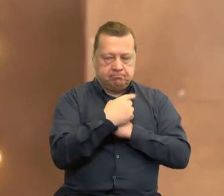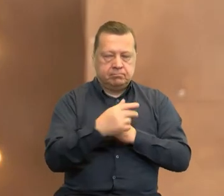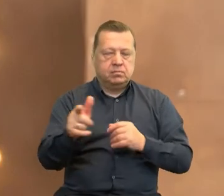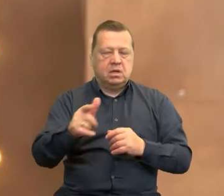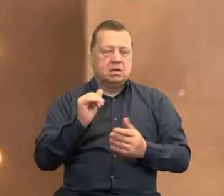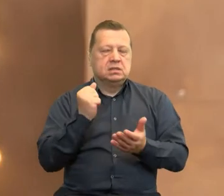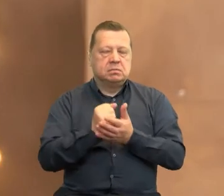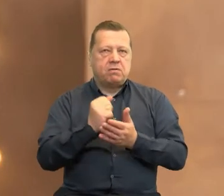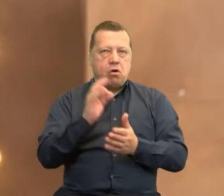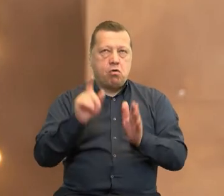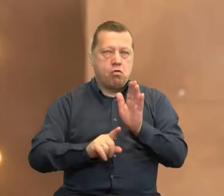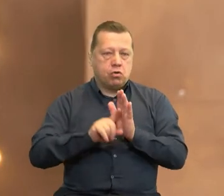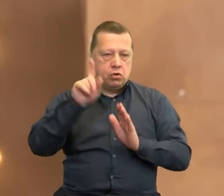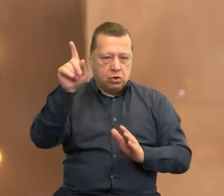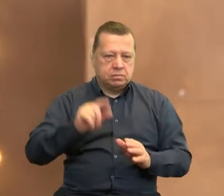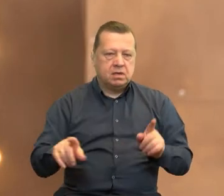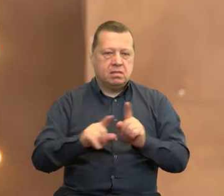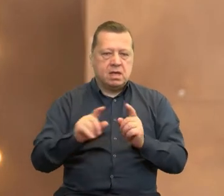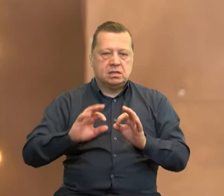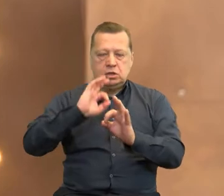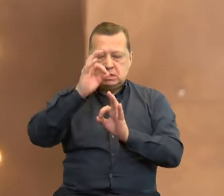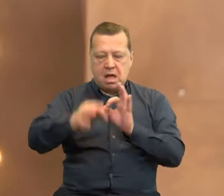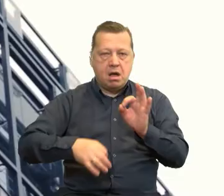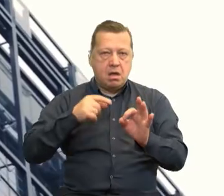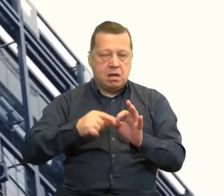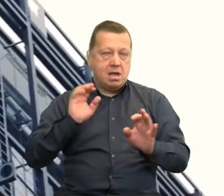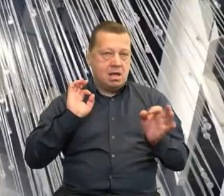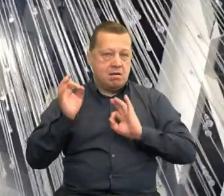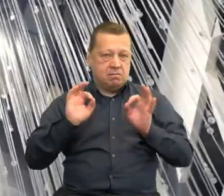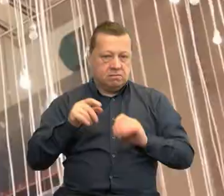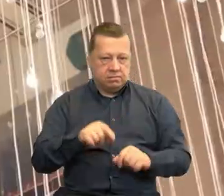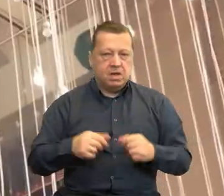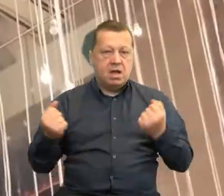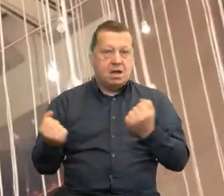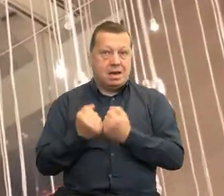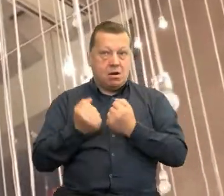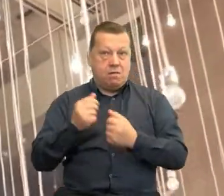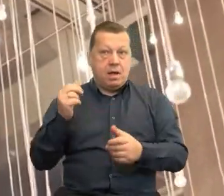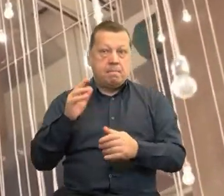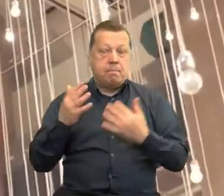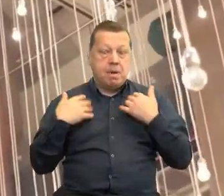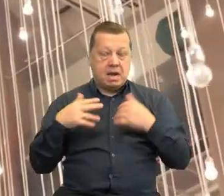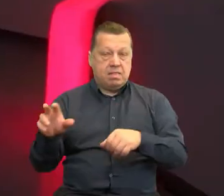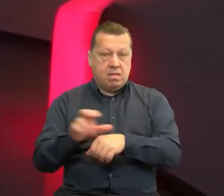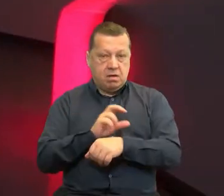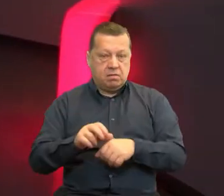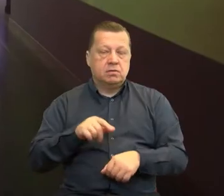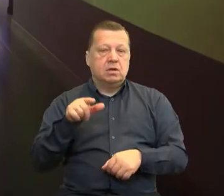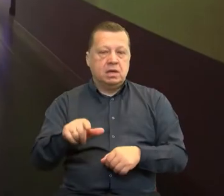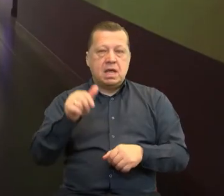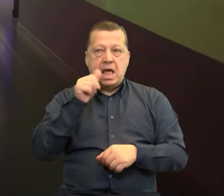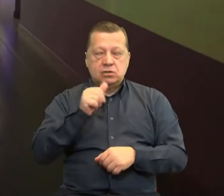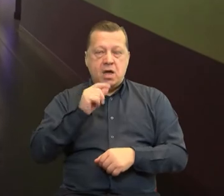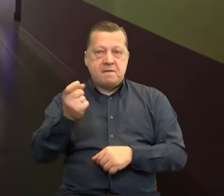innowacyjnych rozwiązań w oparciu o dane satelitarne. Aby to osiągnąć, Krakowskim Parku Technologicznym wraz z parkami z Estonii i z